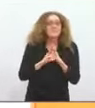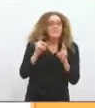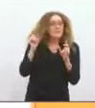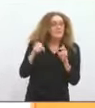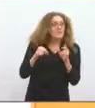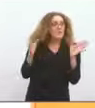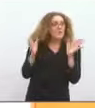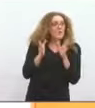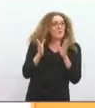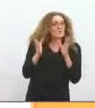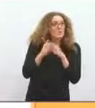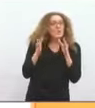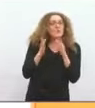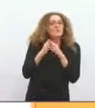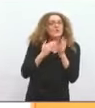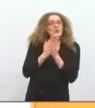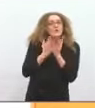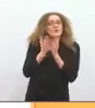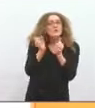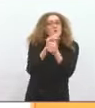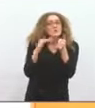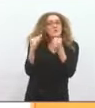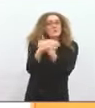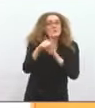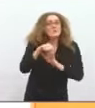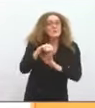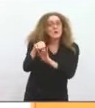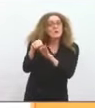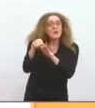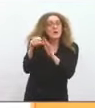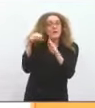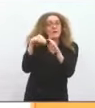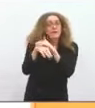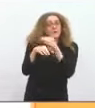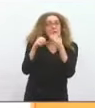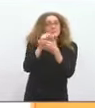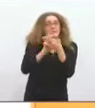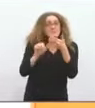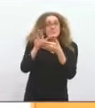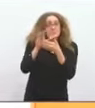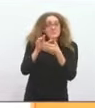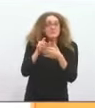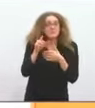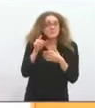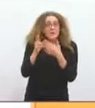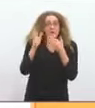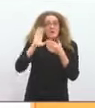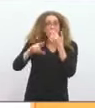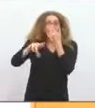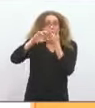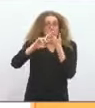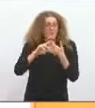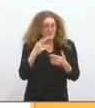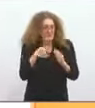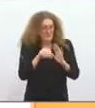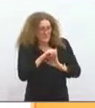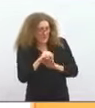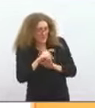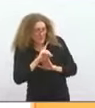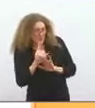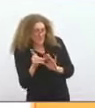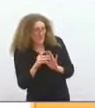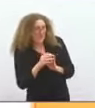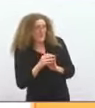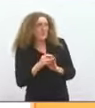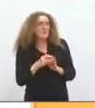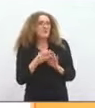sociale dominante de notre collectivité. On m'a répondu à l'époque que ce n'était pas la dominante de notre collectivité. Comme disait Bourdieu, nous ne